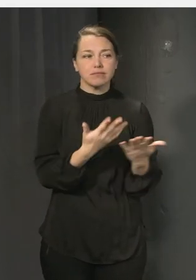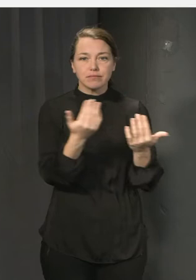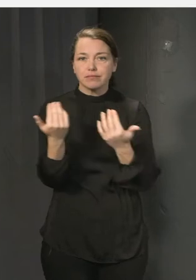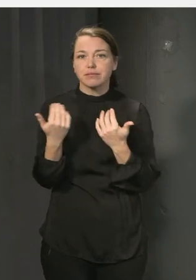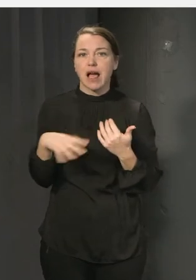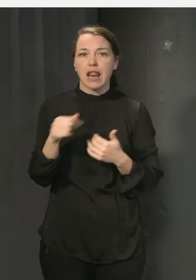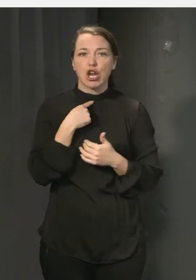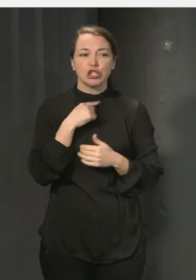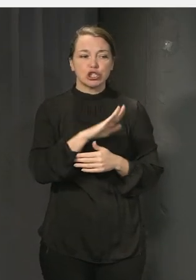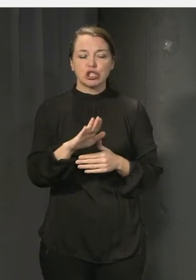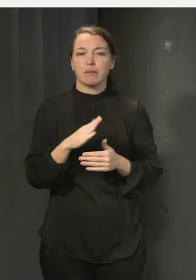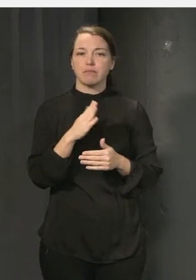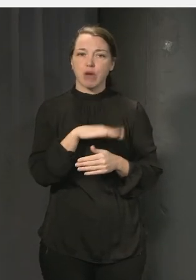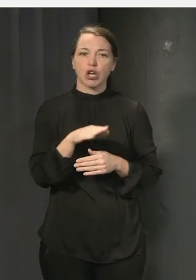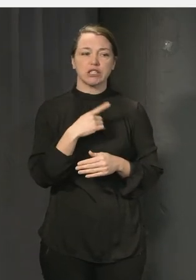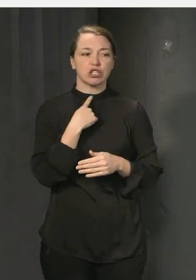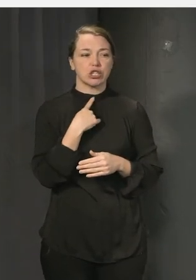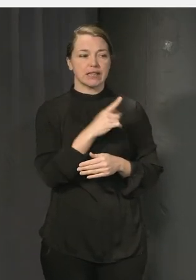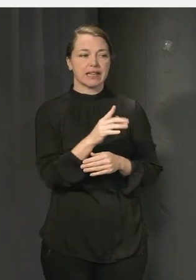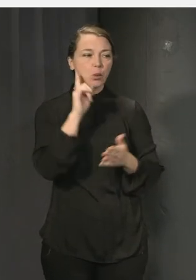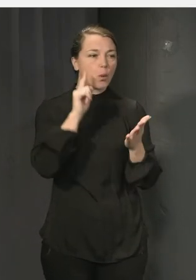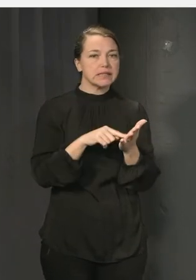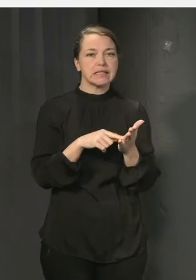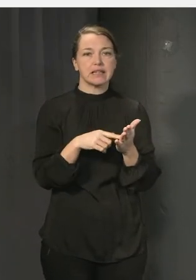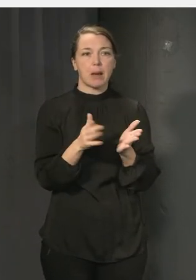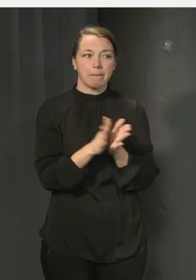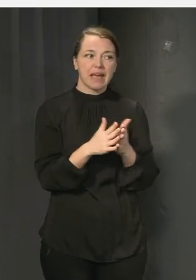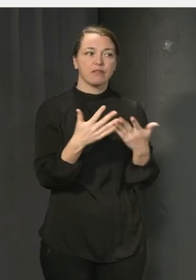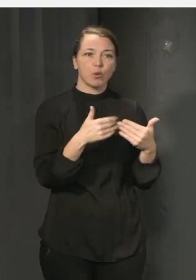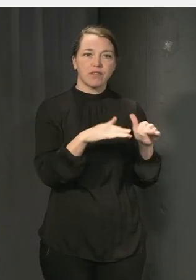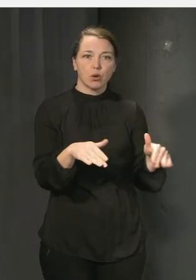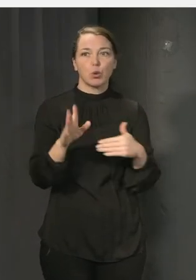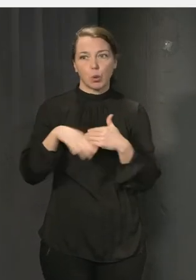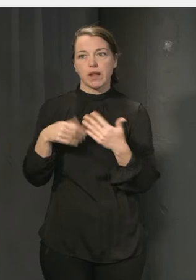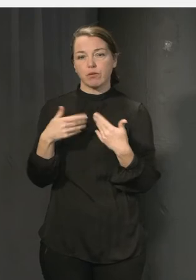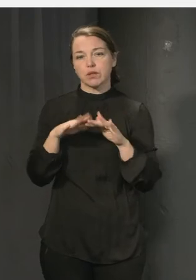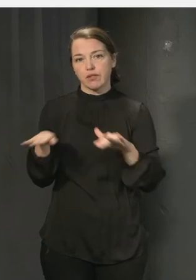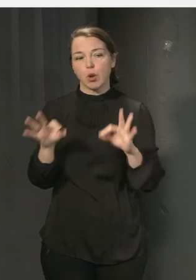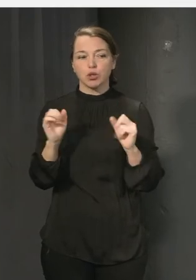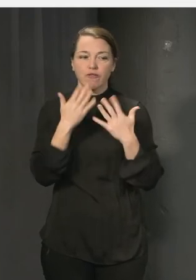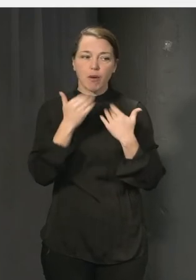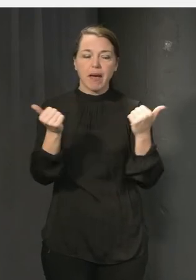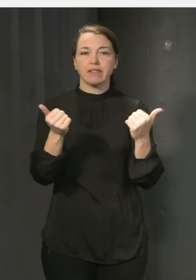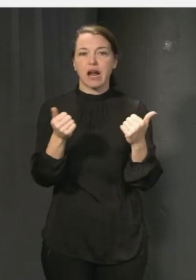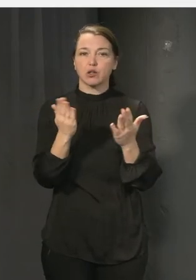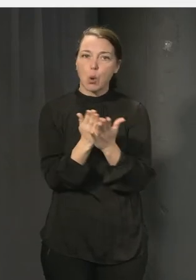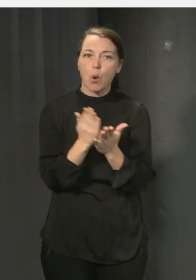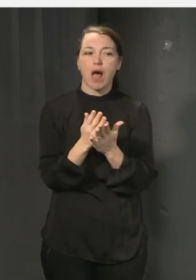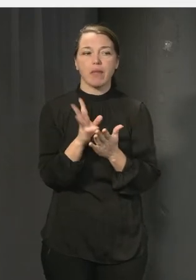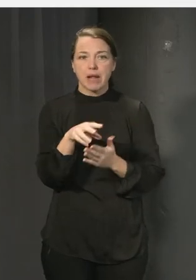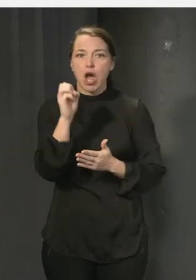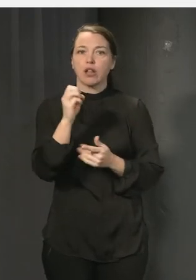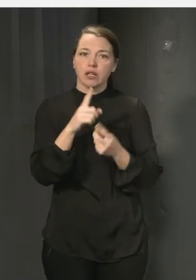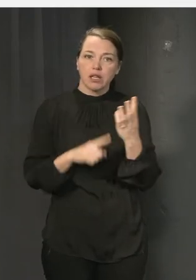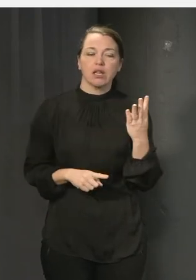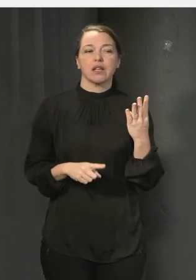här rösterna från barn med funktionsvariationer och barn utan, vad kan vi förbättra, hur ska vi göra det och sen följa upp det. Så jag